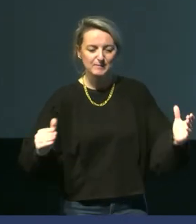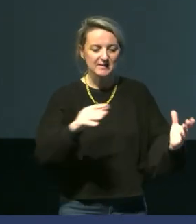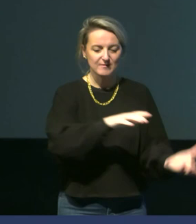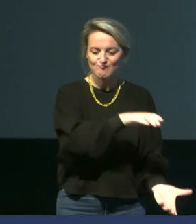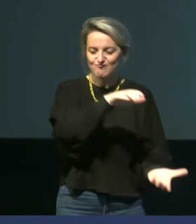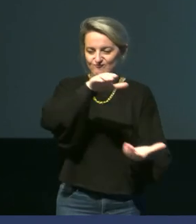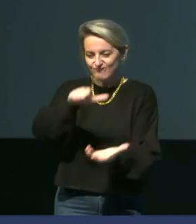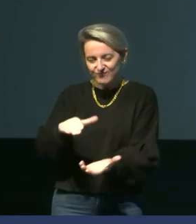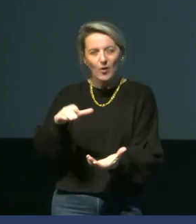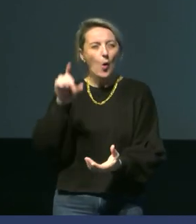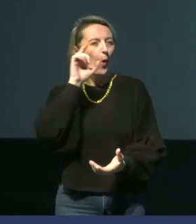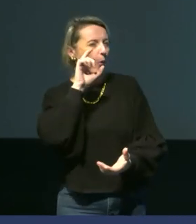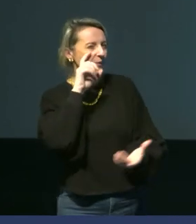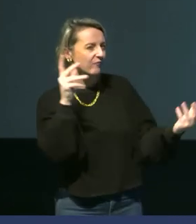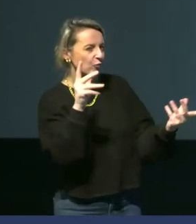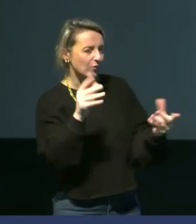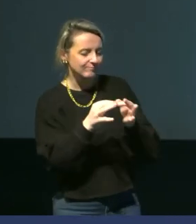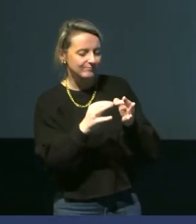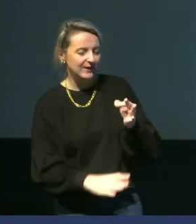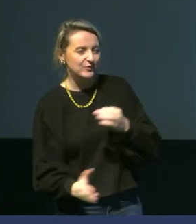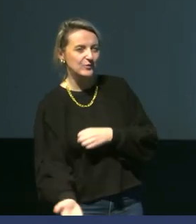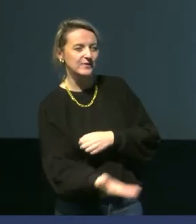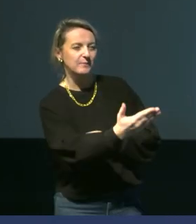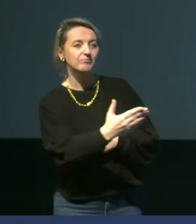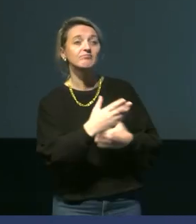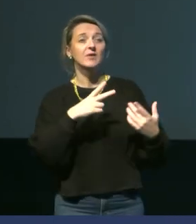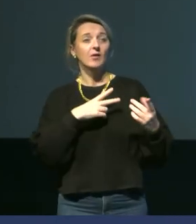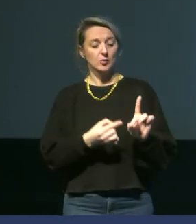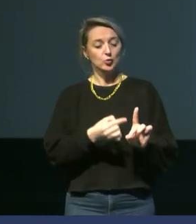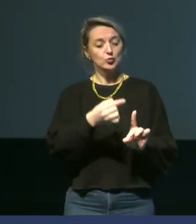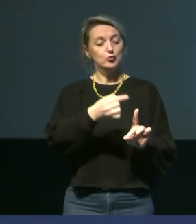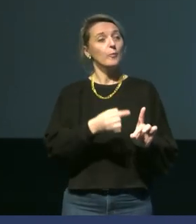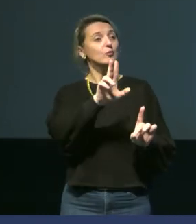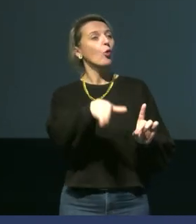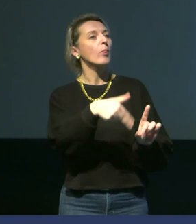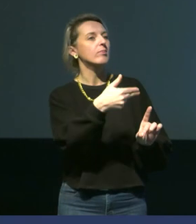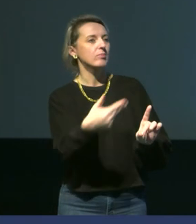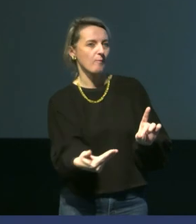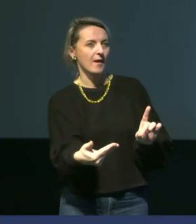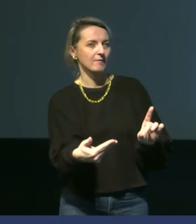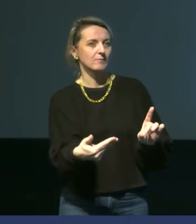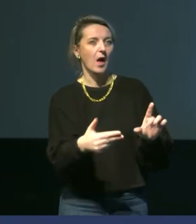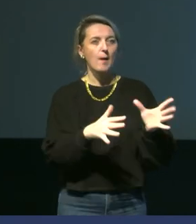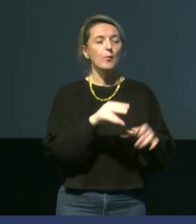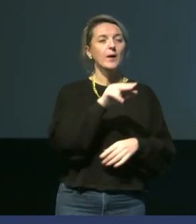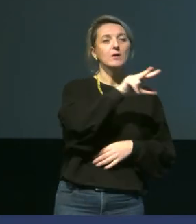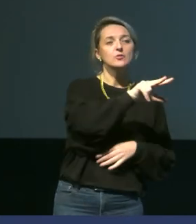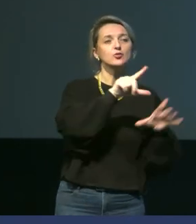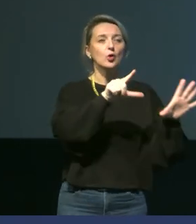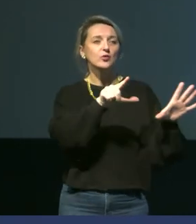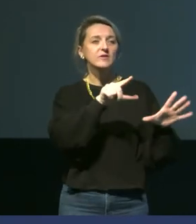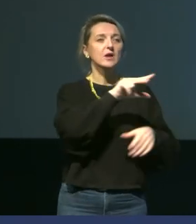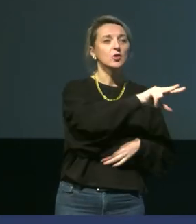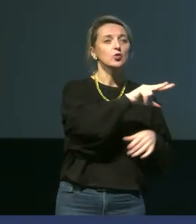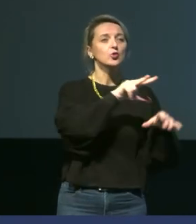Voilà donc les résultats que nous avons obtenus. On va avoir une normothermie. Lorsque les individus sont à terre, on est autour de 37, 38 degrés.